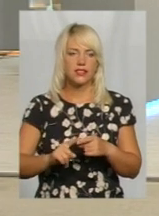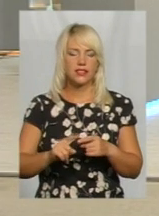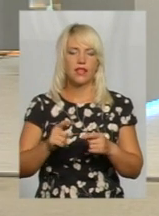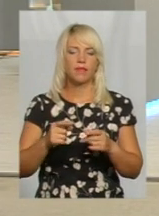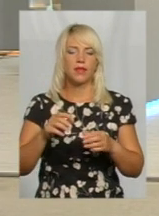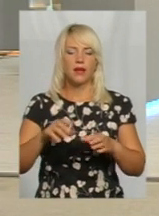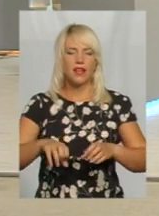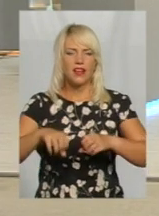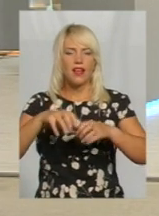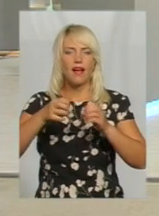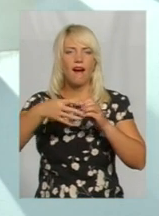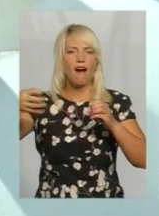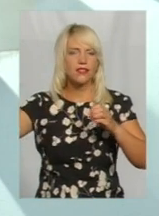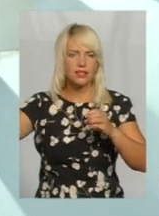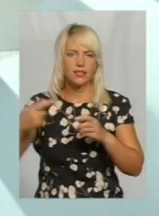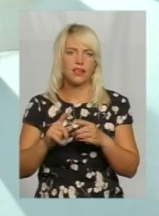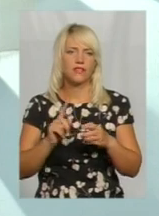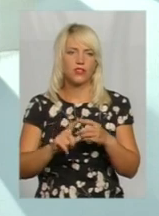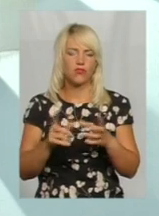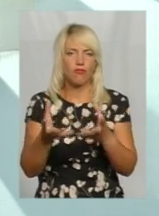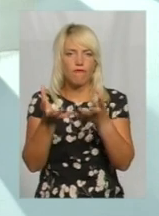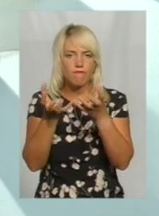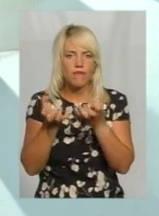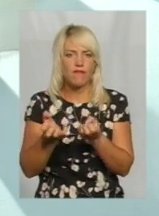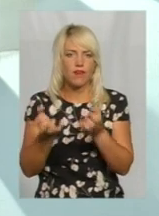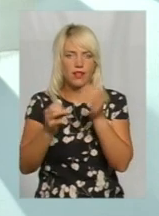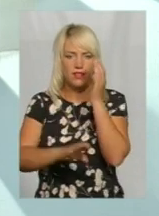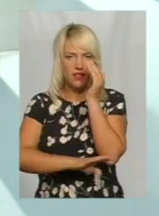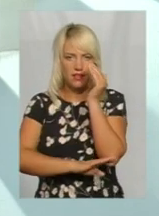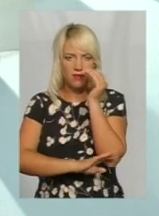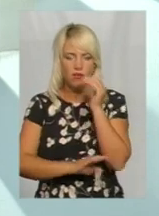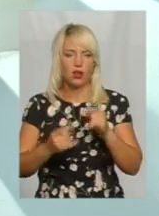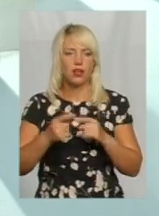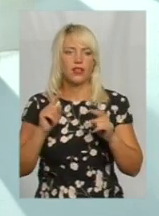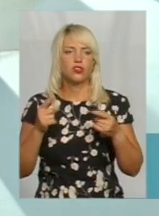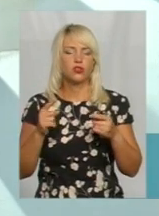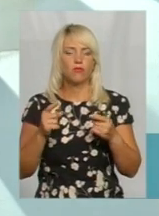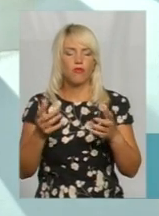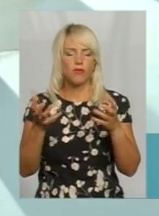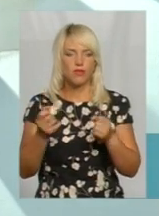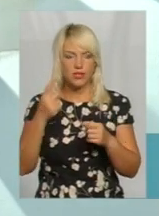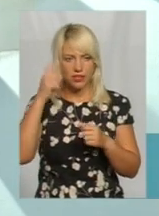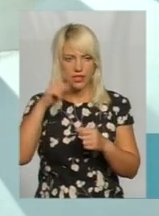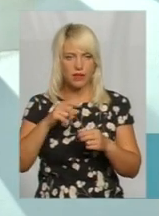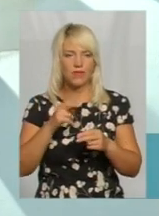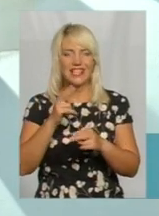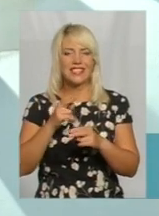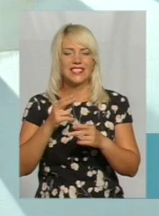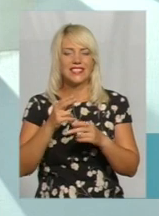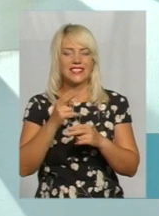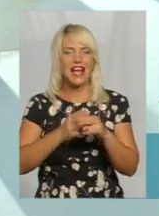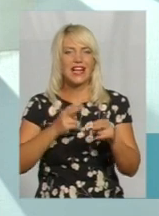емісія тих викидів, воно поглинає, шумопоглинання. Ми знаємо за різне забруднення, але